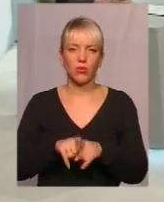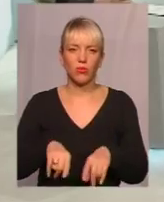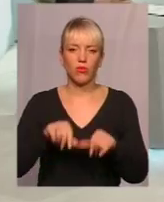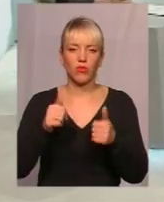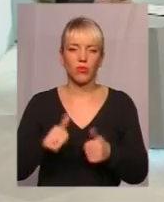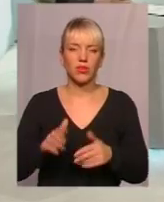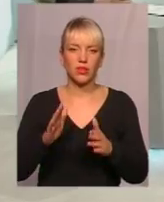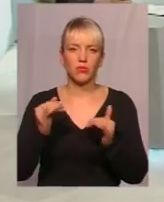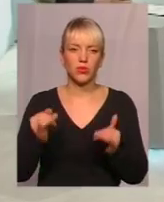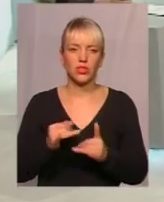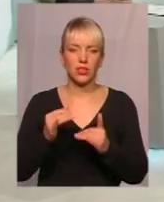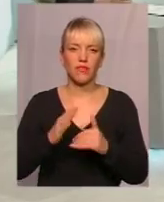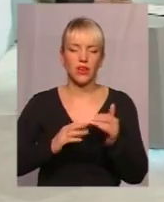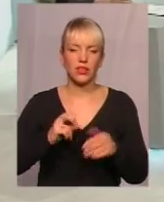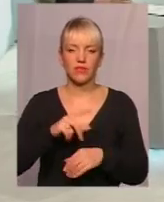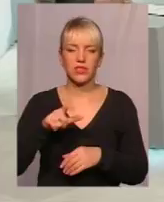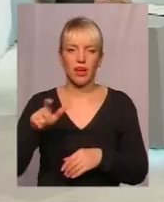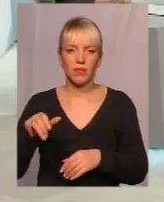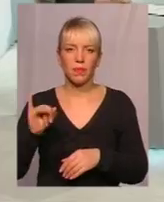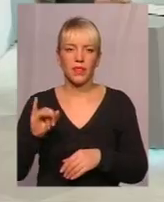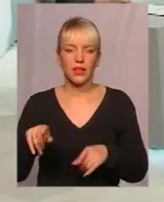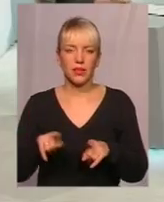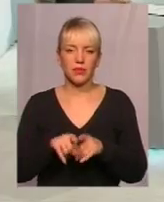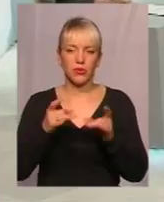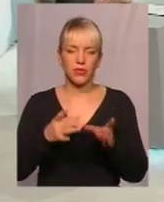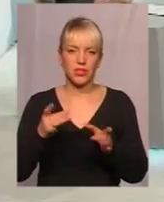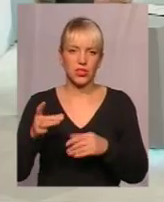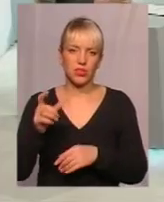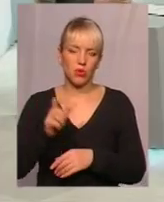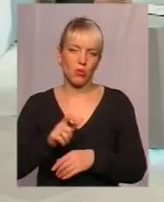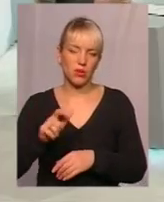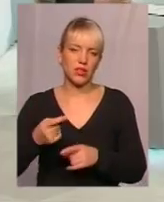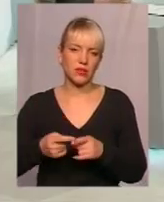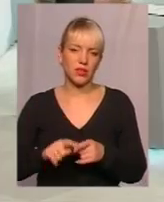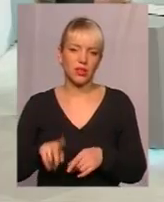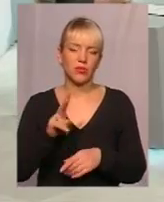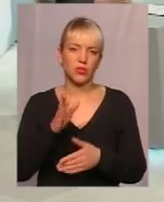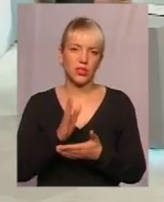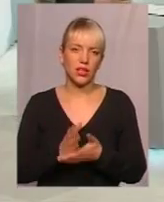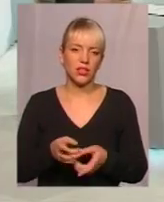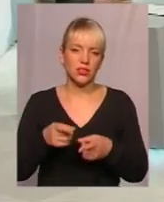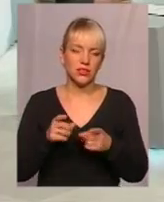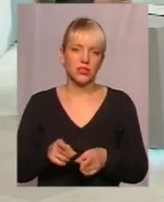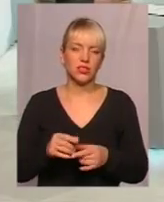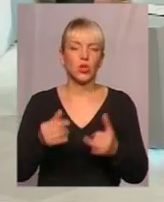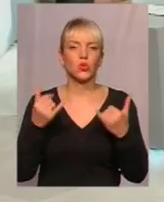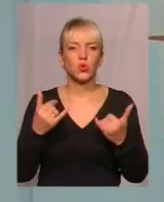буде цікавим як фахівцям, так і пересічним громадянам, тим, які дійсно є сучасними,